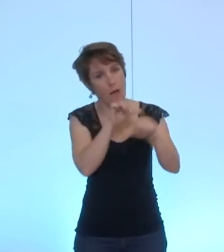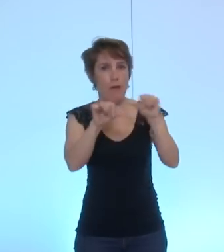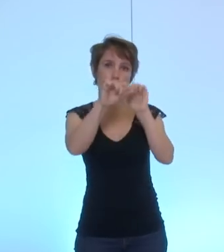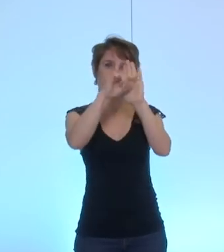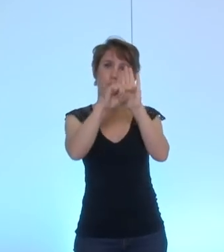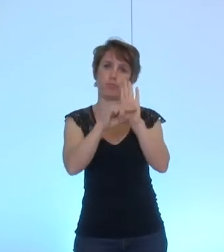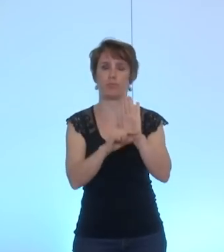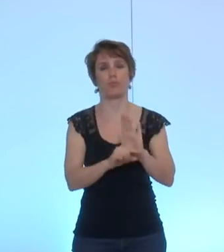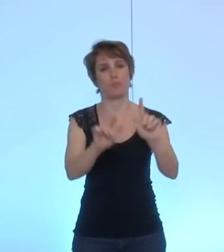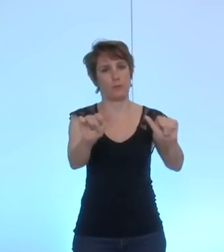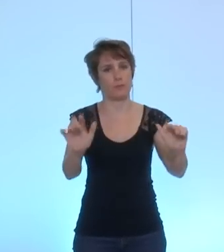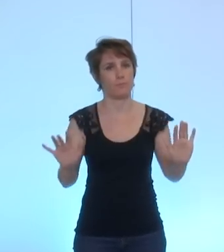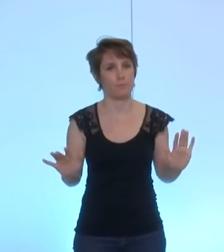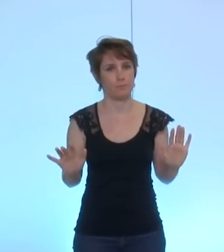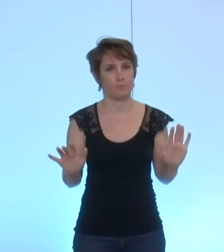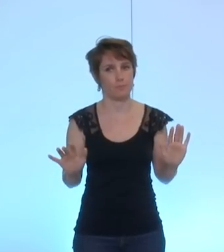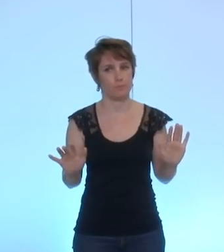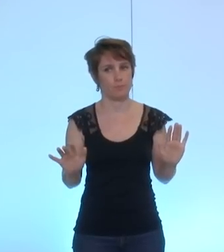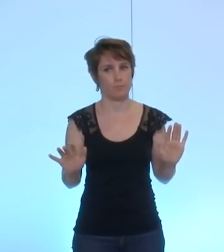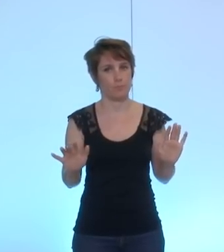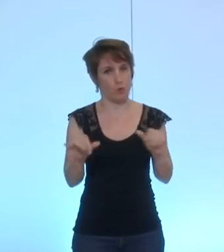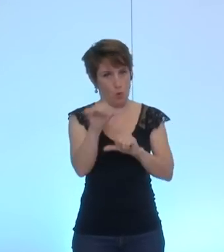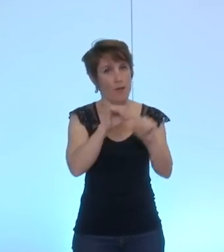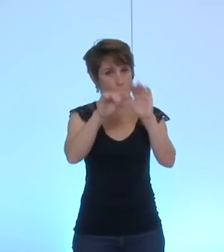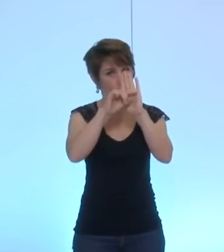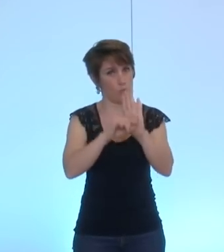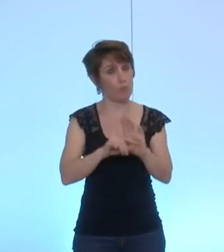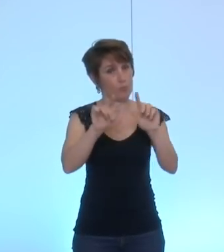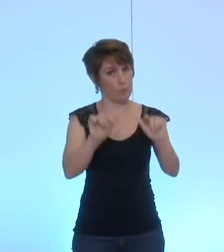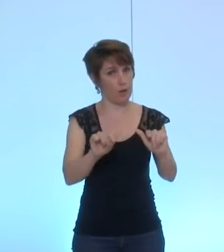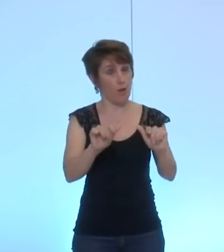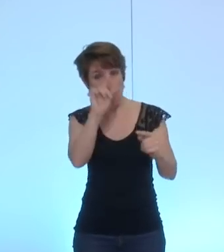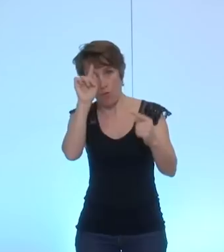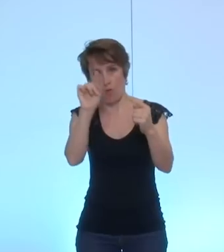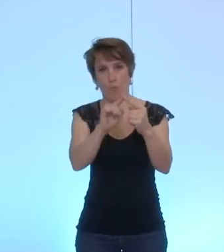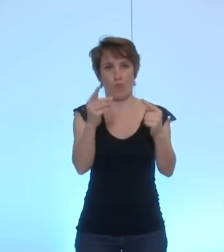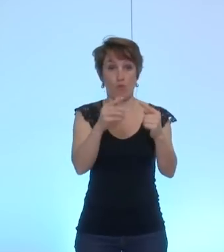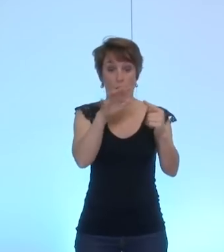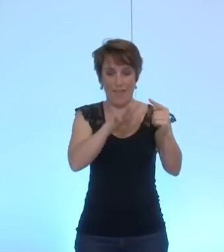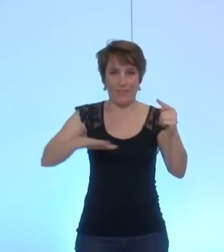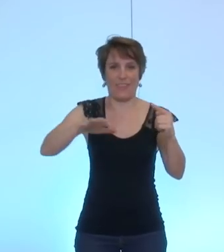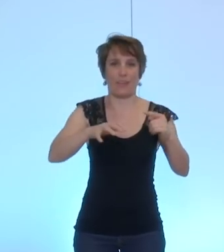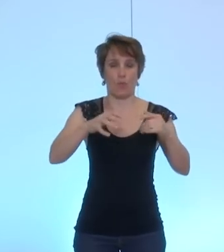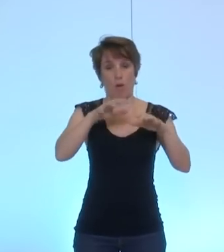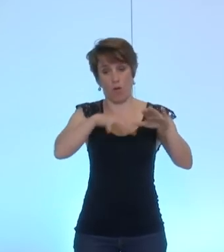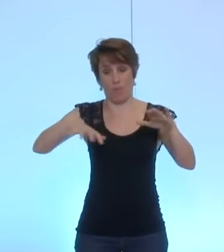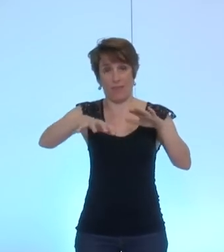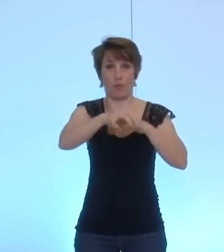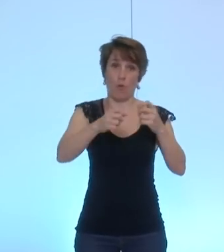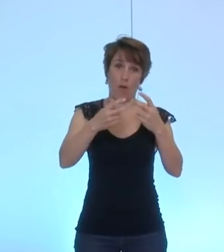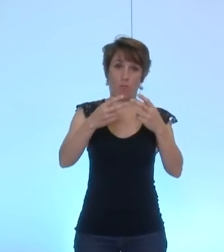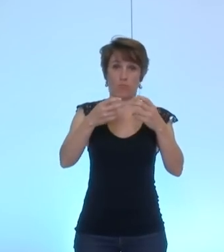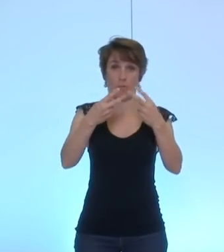conditions qui sont dans l'intérêt de notre territoire. Premièrement,